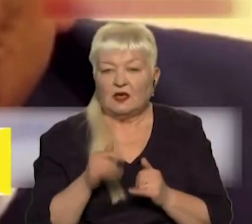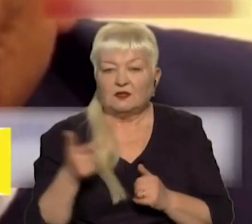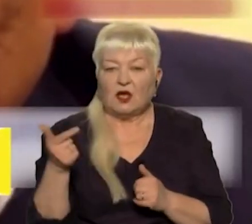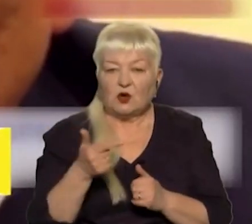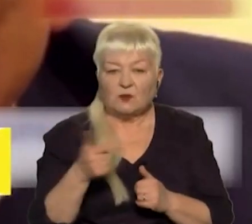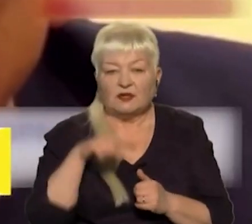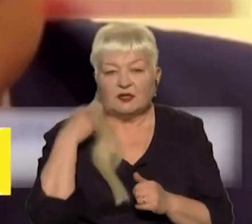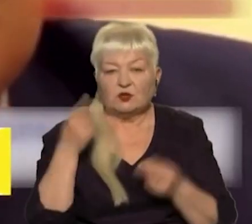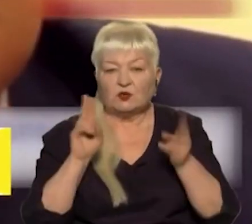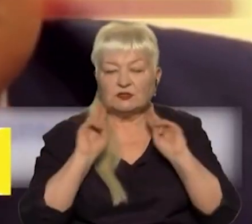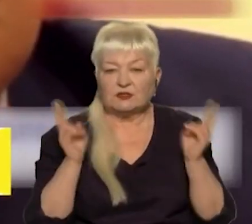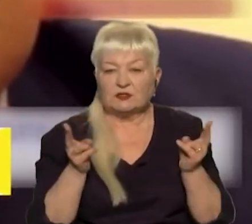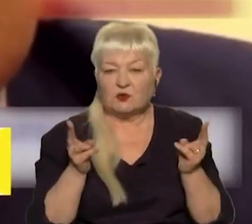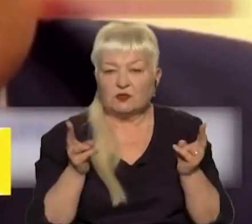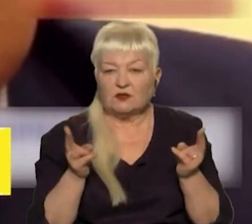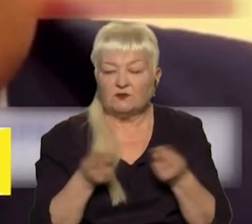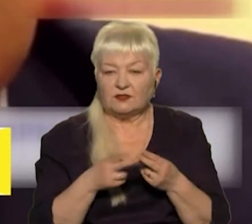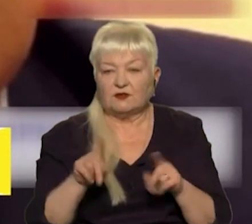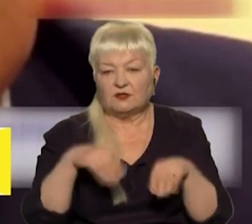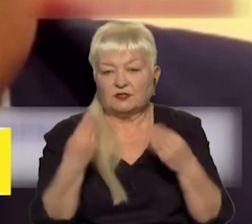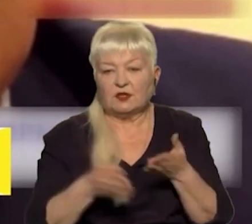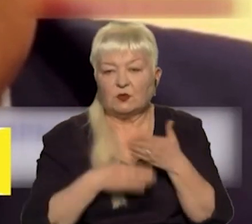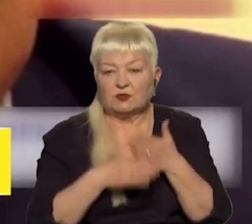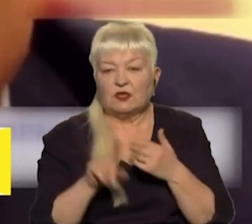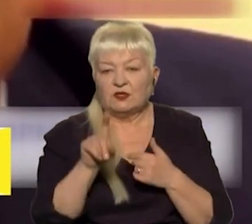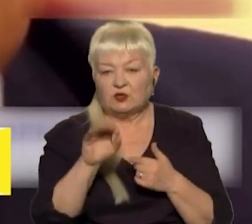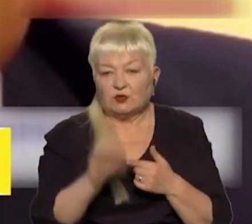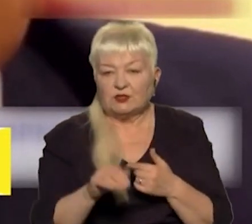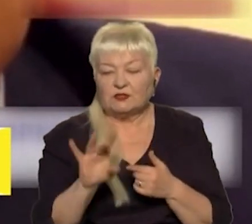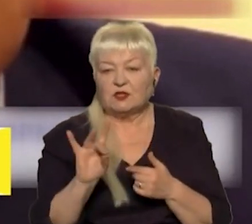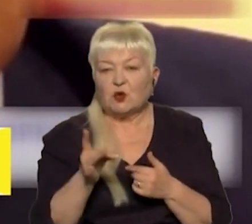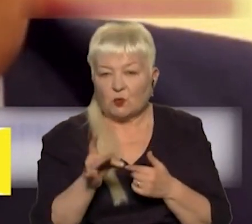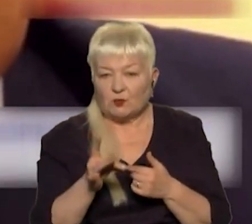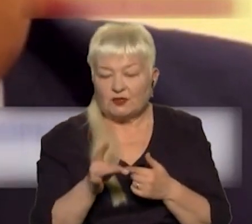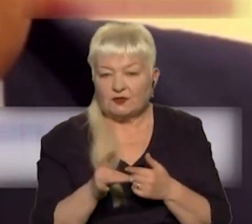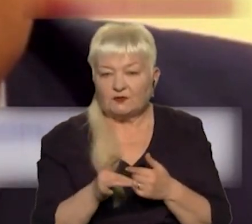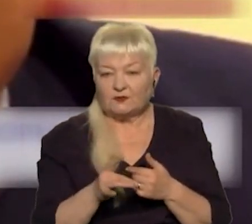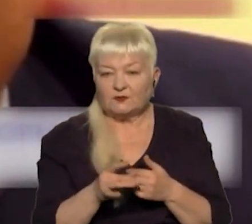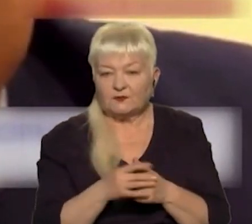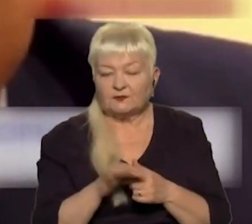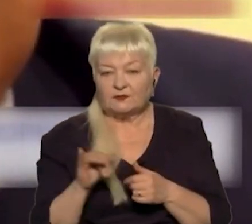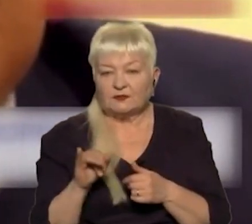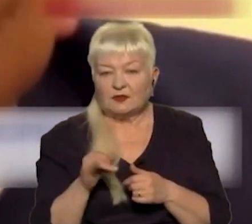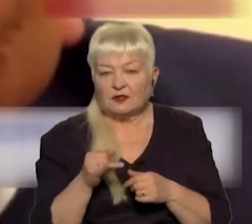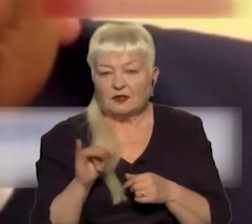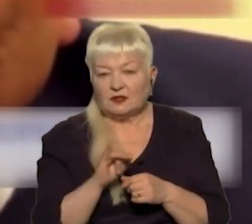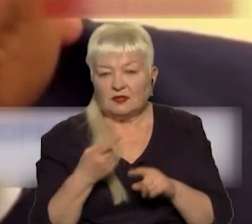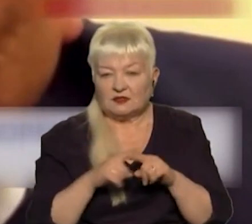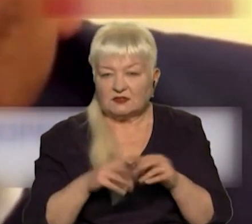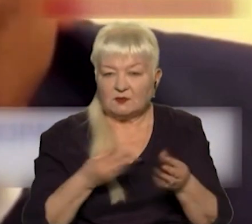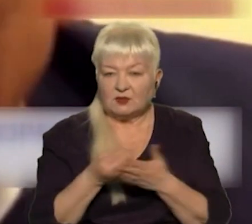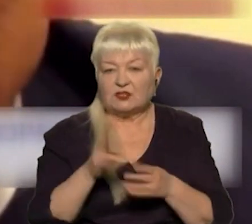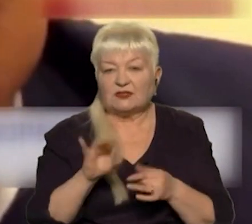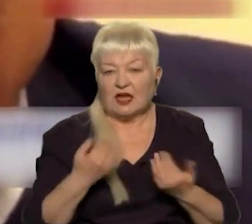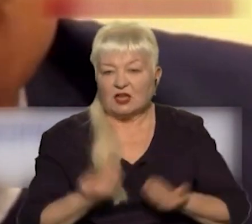Херсонської області вони надають допомогу 100 тисяч рублів і сертифікати на житло. Для чого це вони